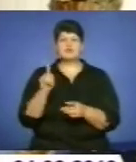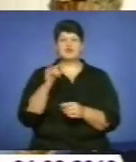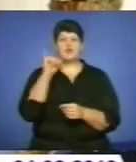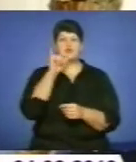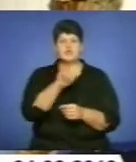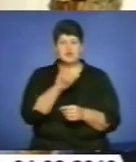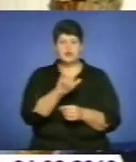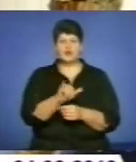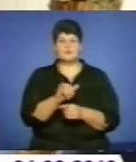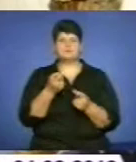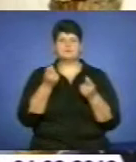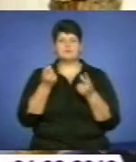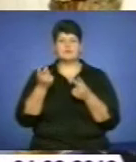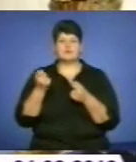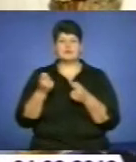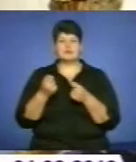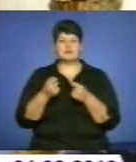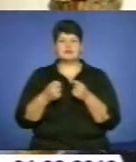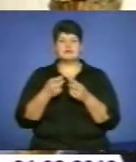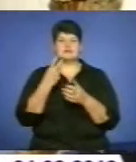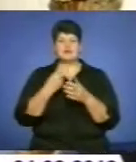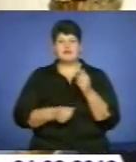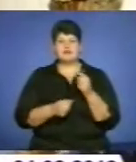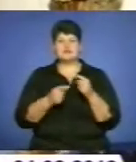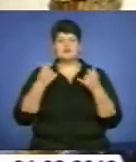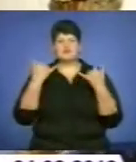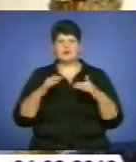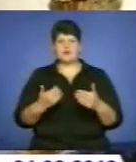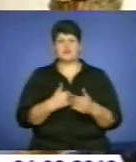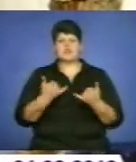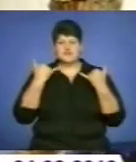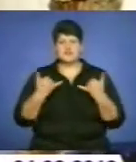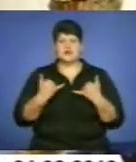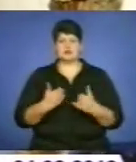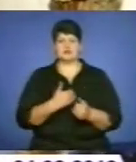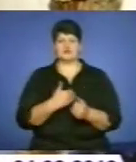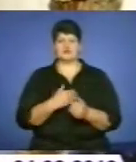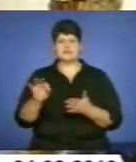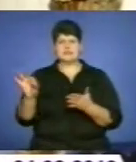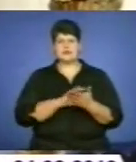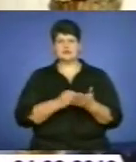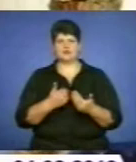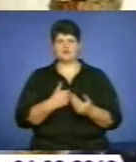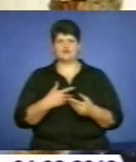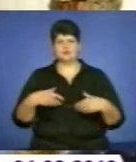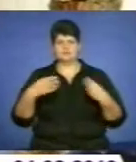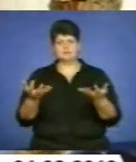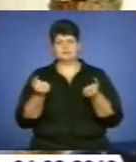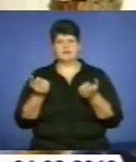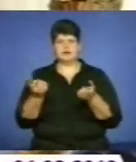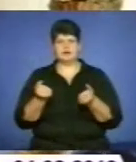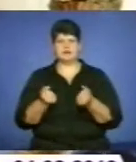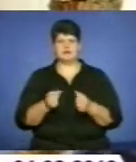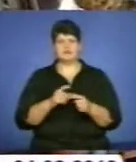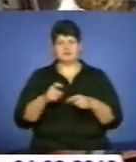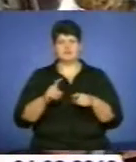зберігається. Їй вже хочеться зараз, і зараз випадай, щоб в неї було ноль, і